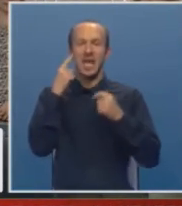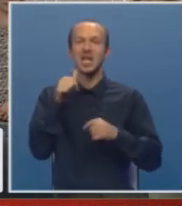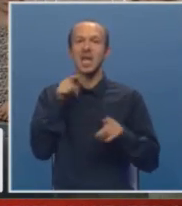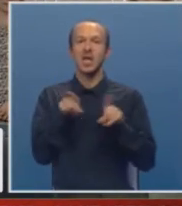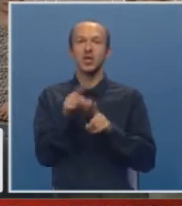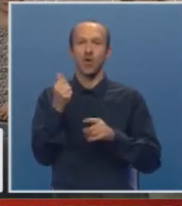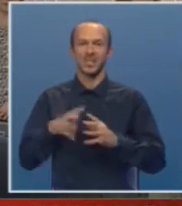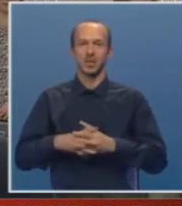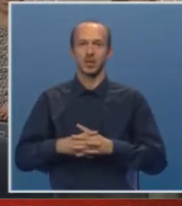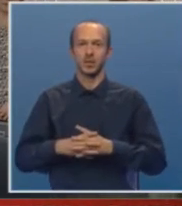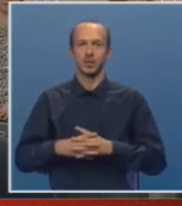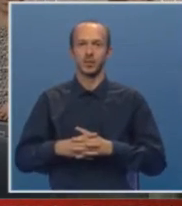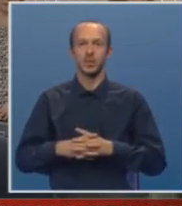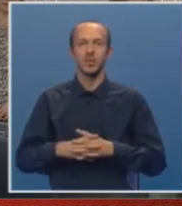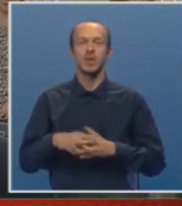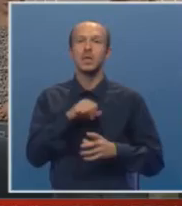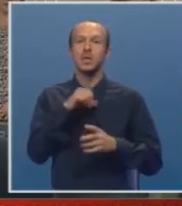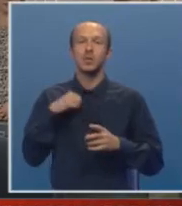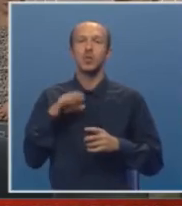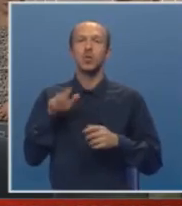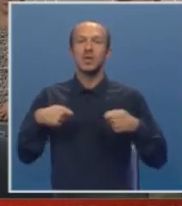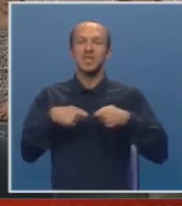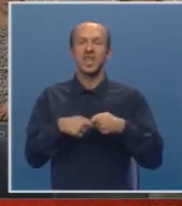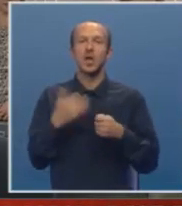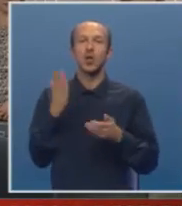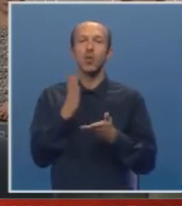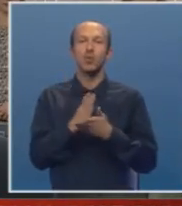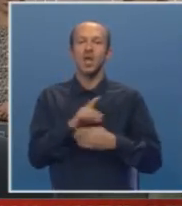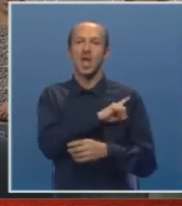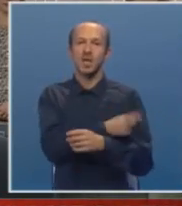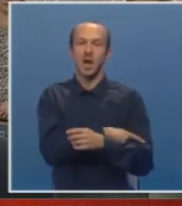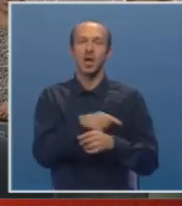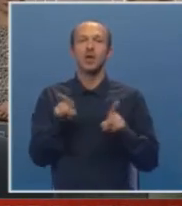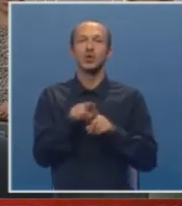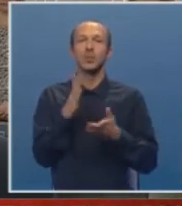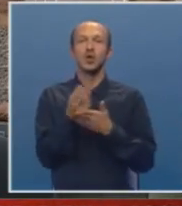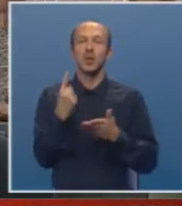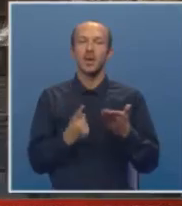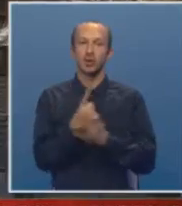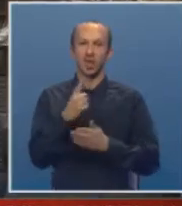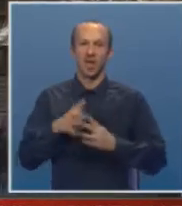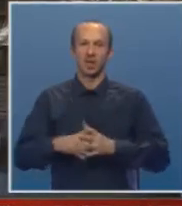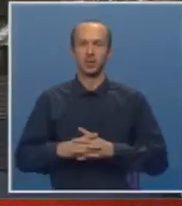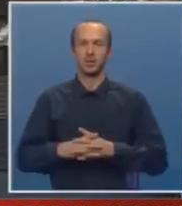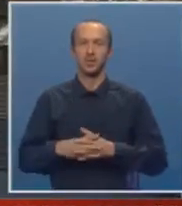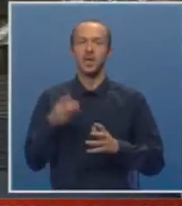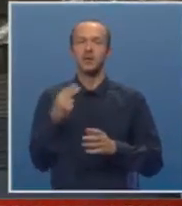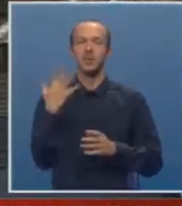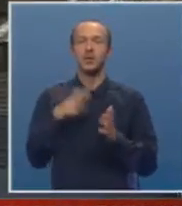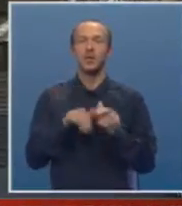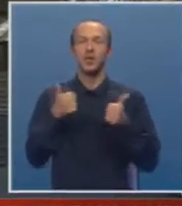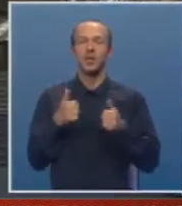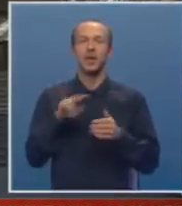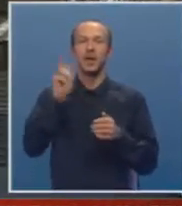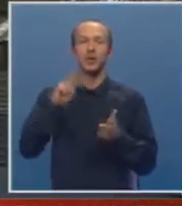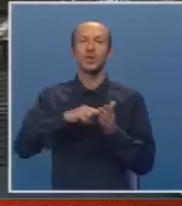novac. I samo u toj sinergiji koliko ona bude jaka, toliko će biti dobari rezultat. 25. novembra